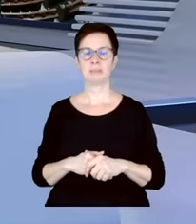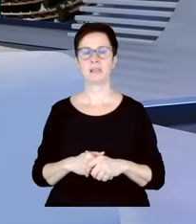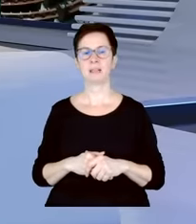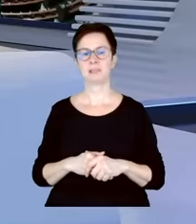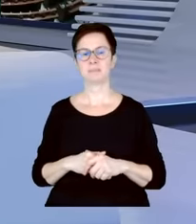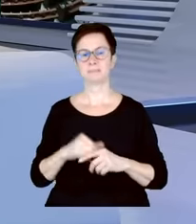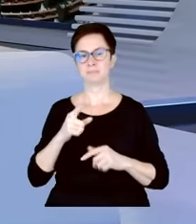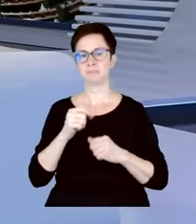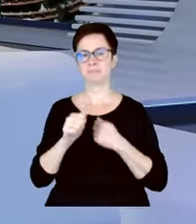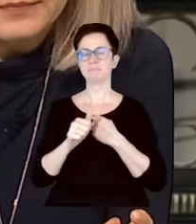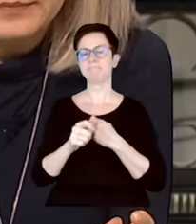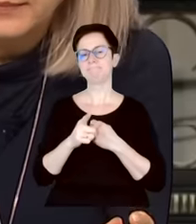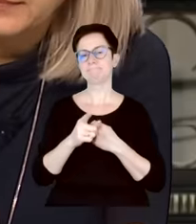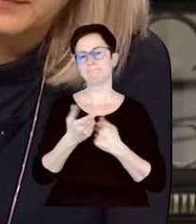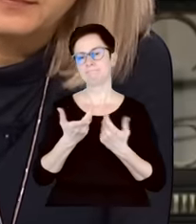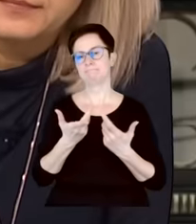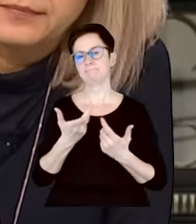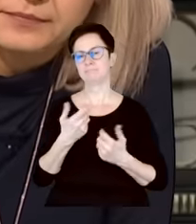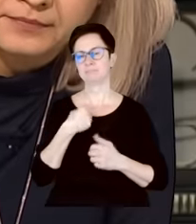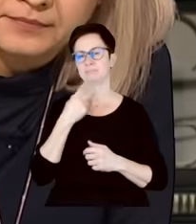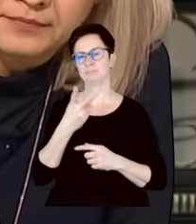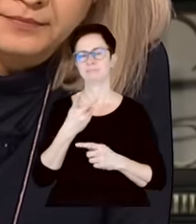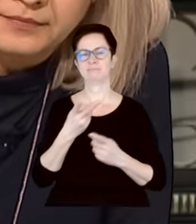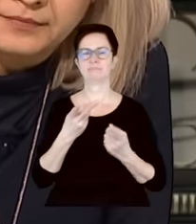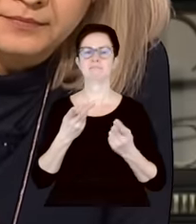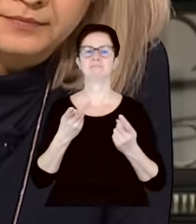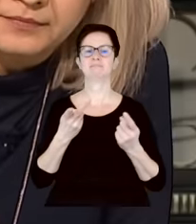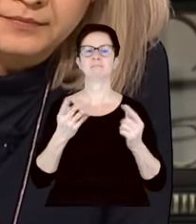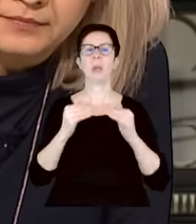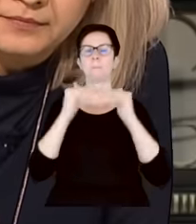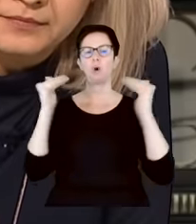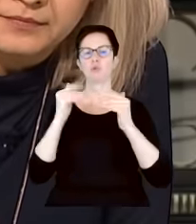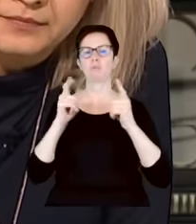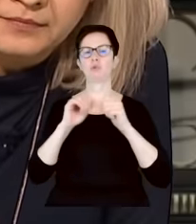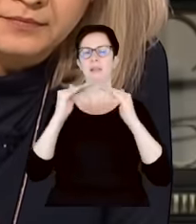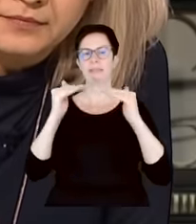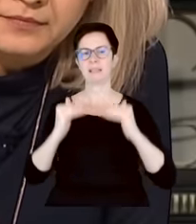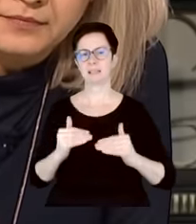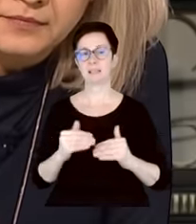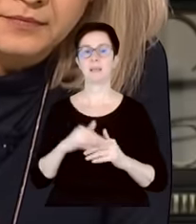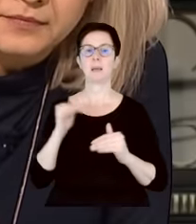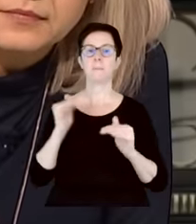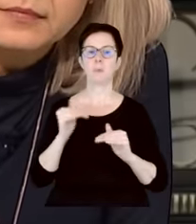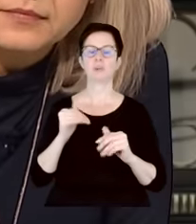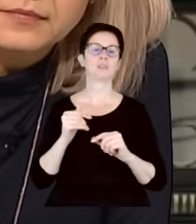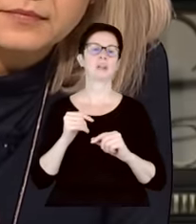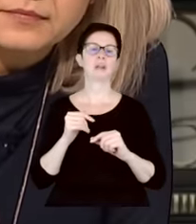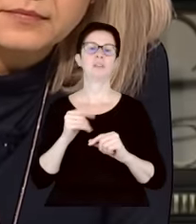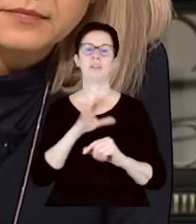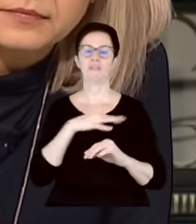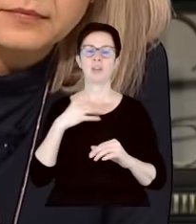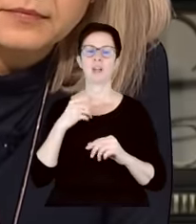poniżej jakiejkolwiek krytyki. Tak jak powiedziałam, można różnie oceniać działalność mediów publicznych i po fakcie też wielu polityków, również Prawa i